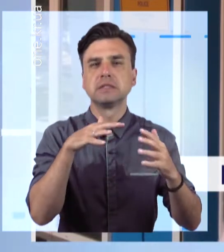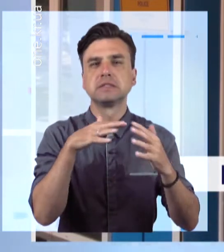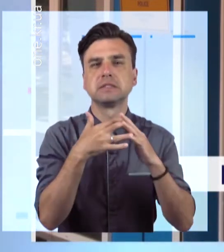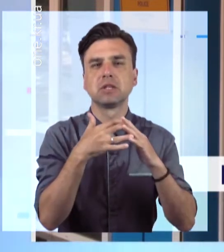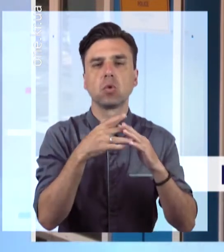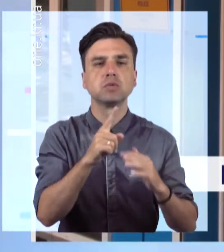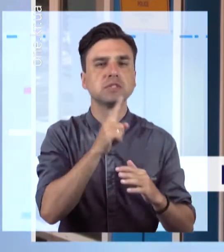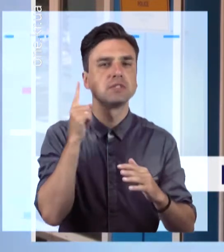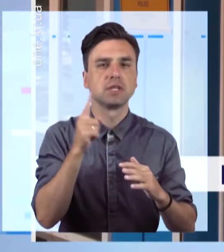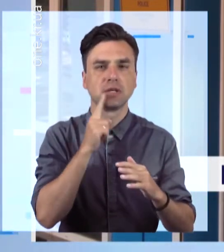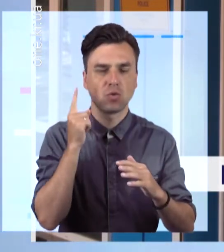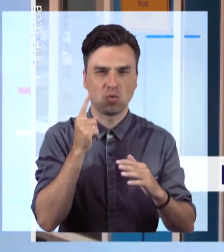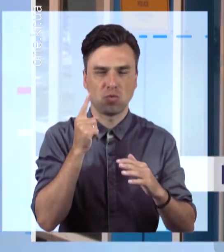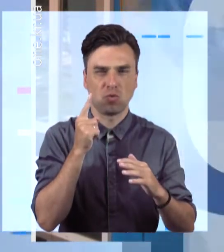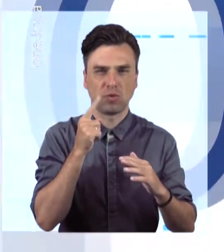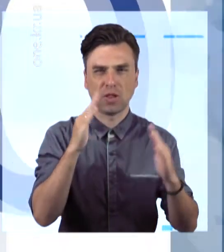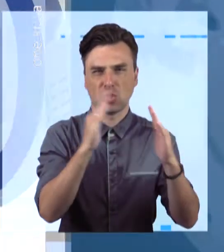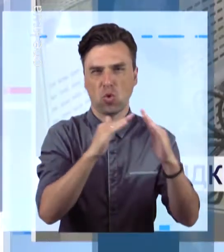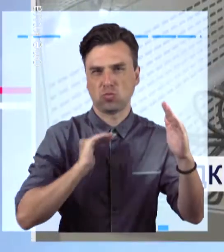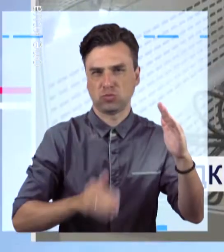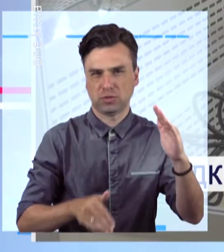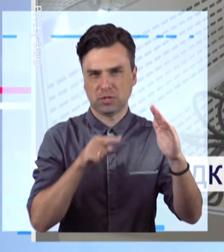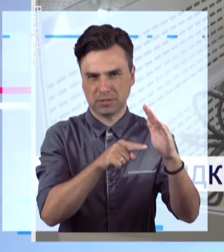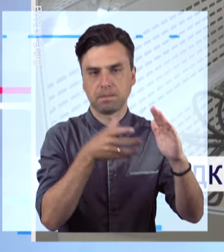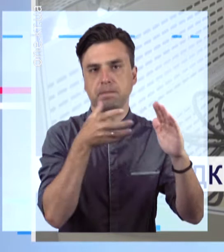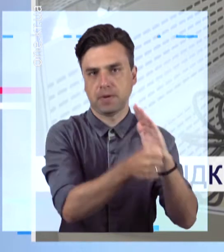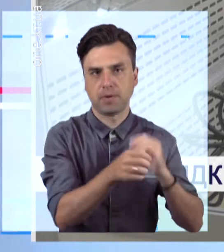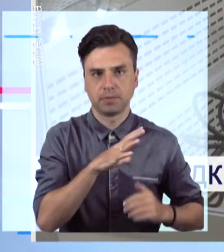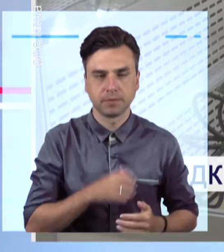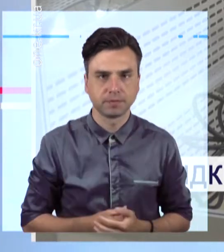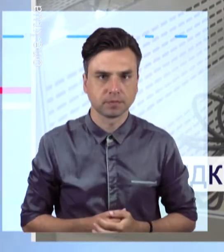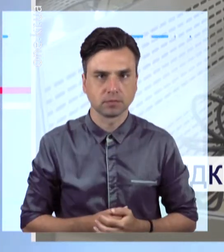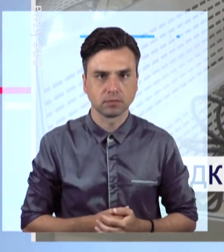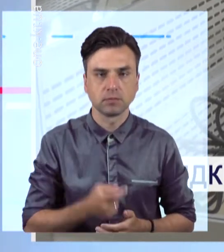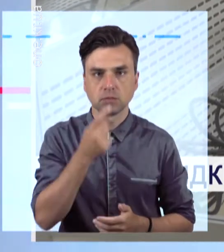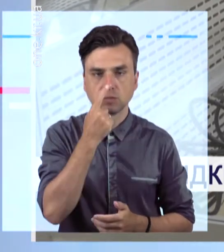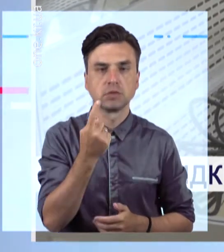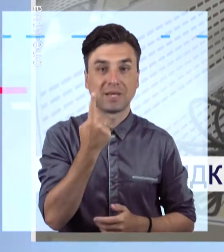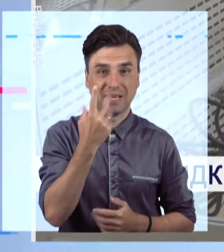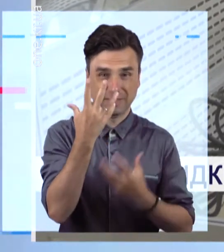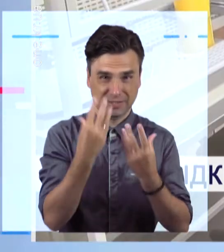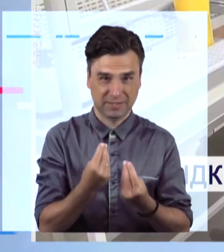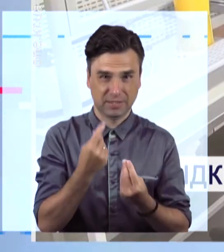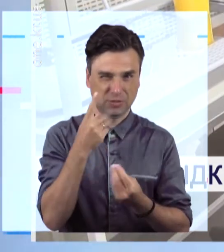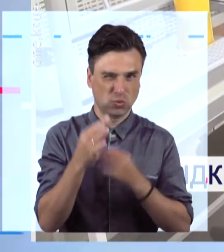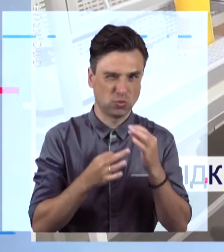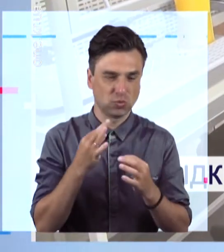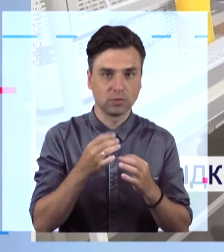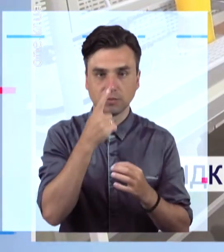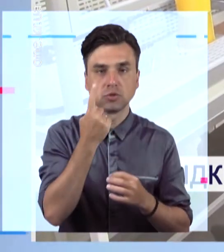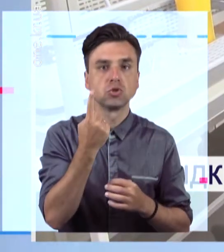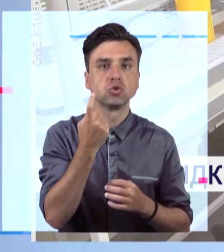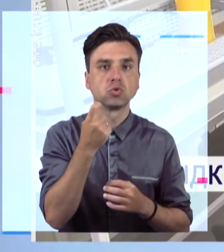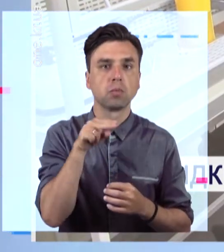в селі Зелене Інгулецького району. Близько сотні ПЛР-досліджень на добу. В Криворізькій